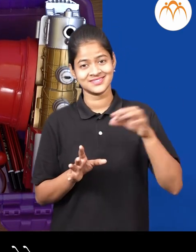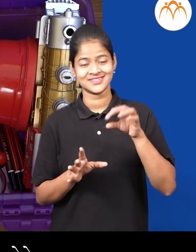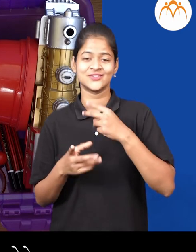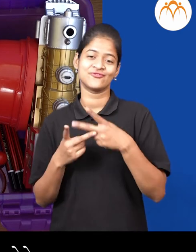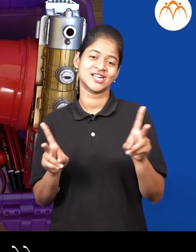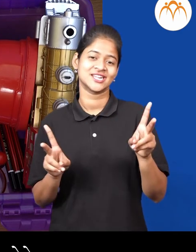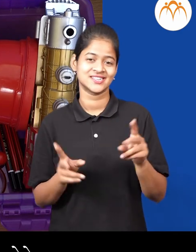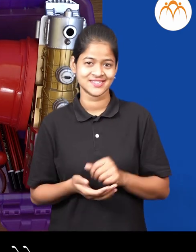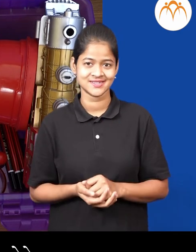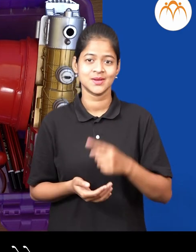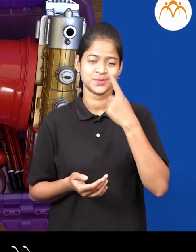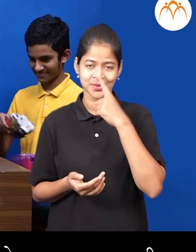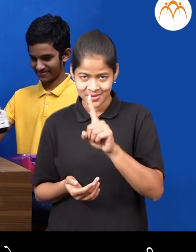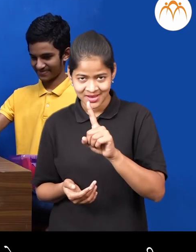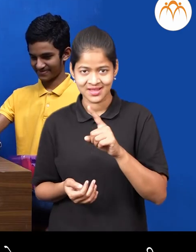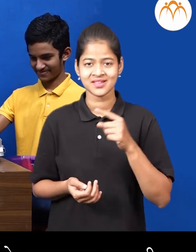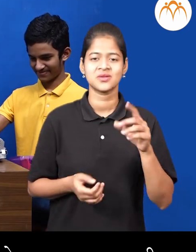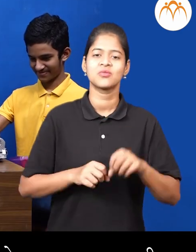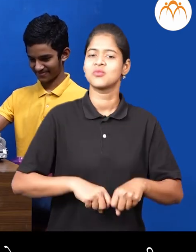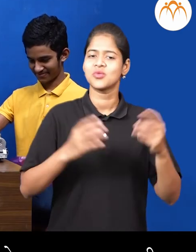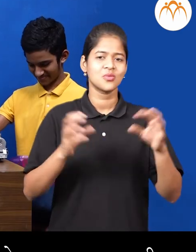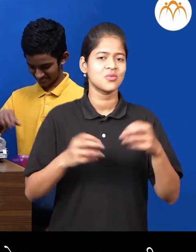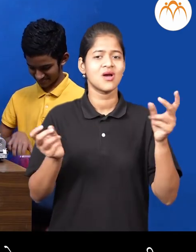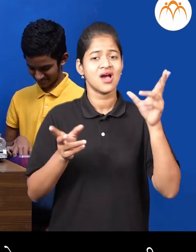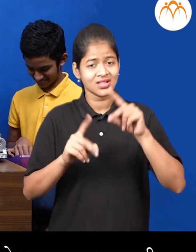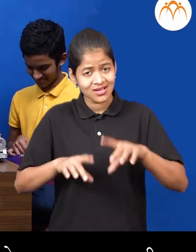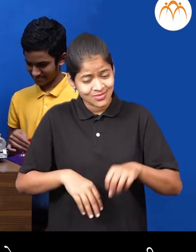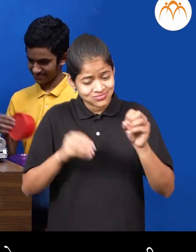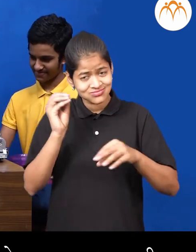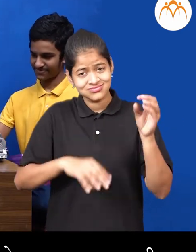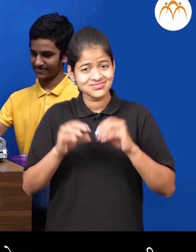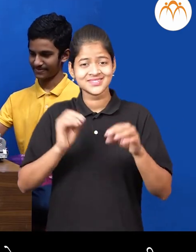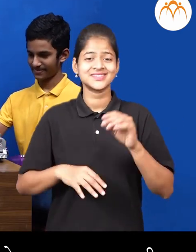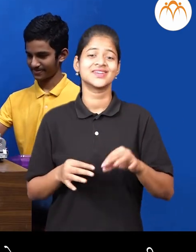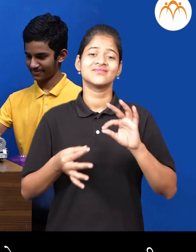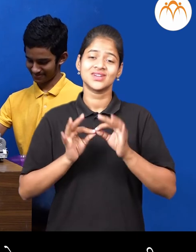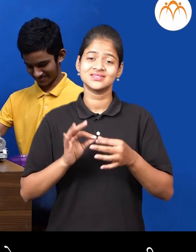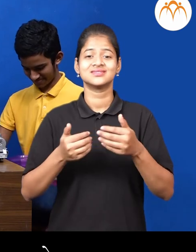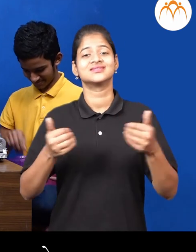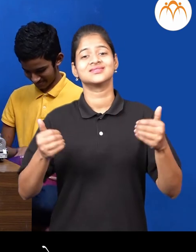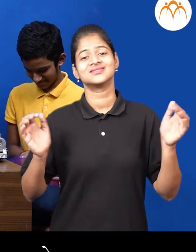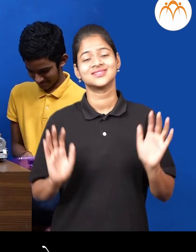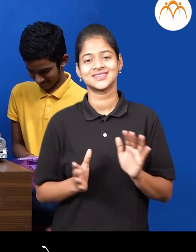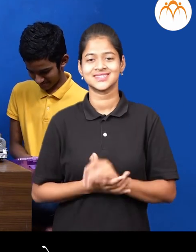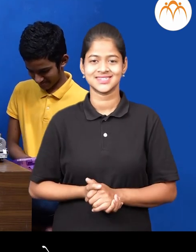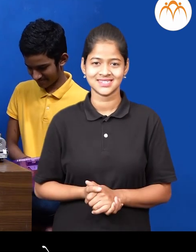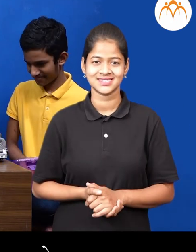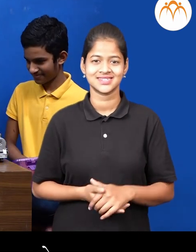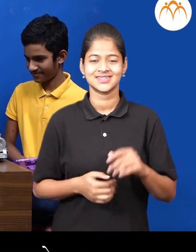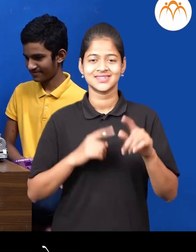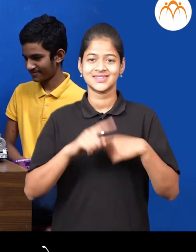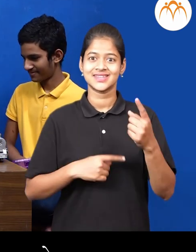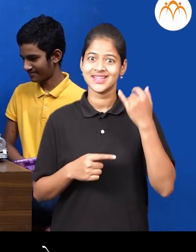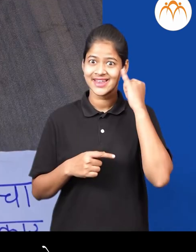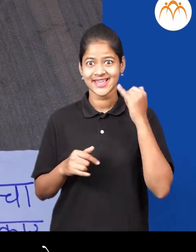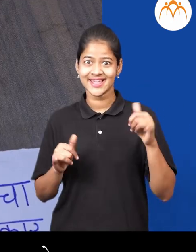आईला वेगल चावे होते। तिने परत सगली खेलणी डब्यातुन बाहर काढाला लावली। पण नंतर तिने एक